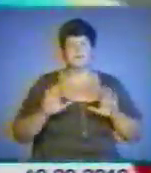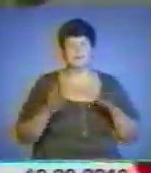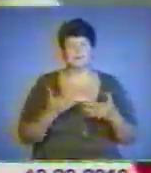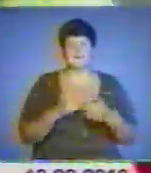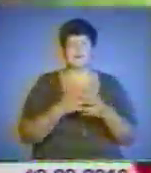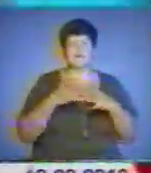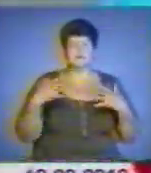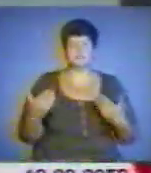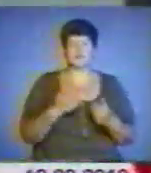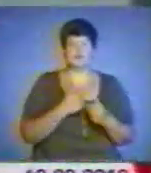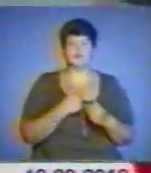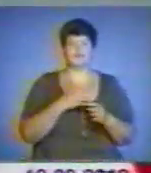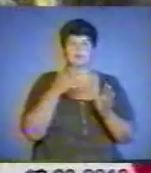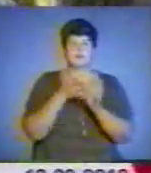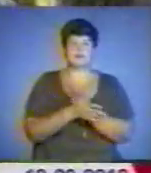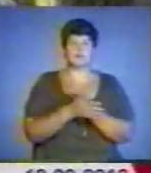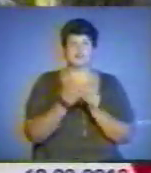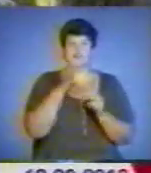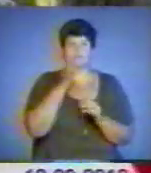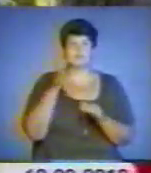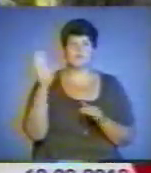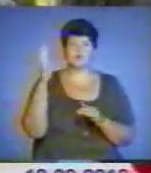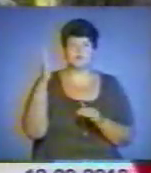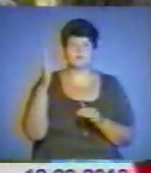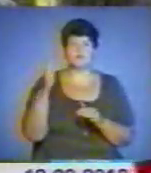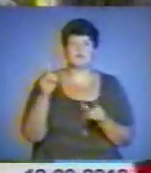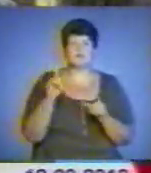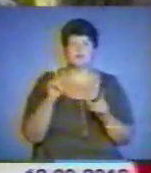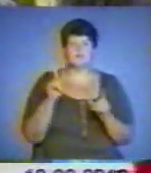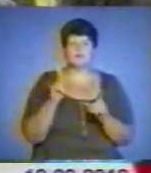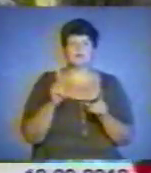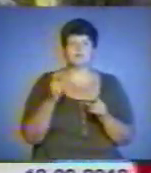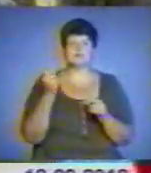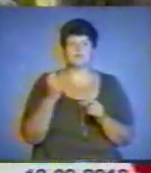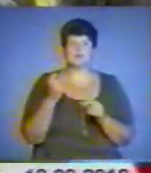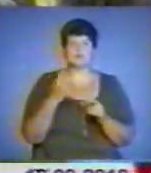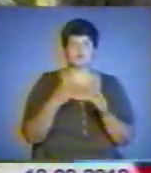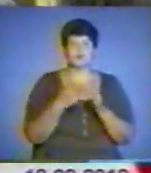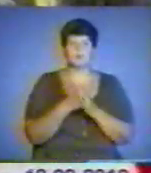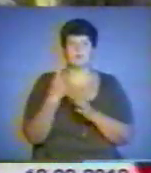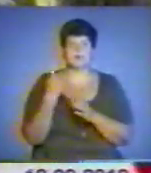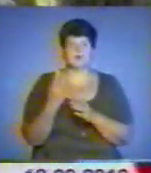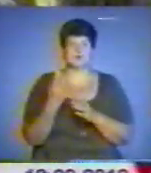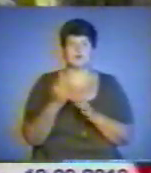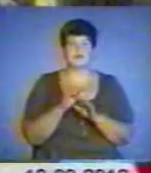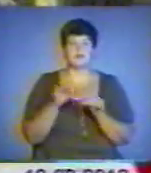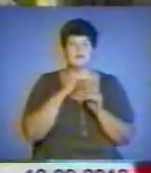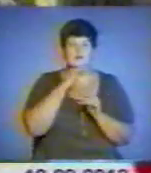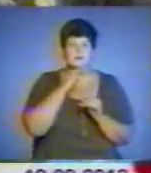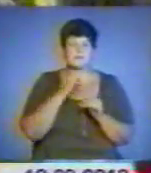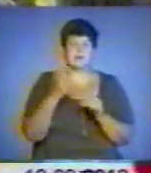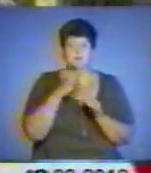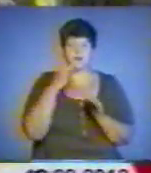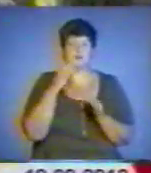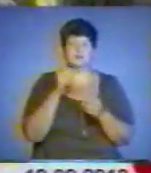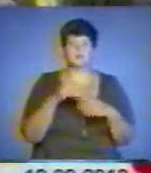часу витрачати на прогулянки і ігри. Щоб була мача ваку, лише від 11 до більшої. А от не забагато матеріалу дають додому